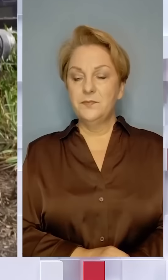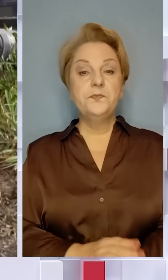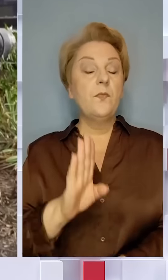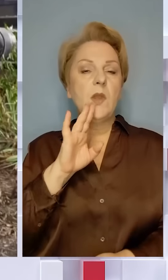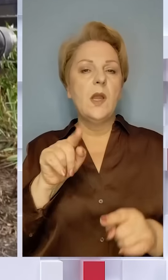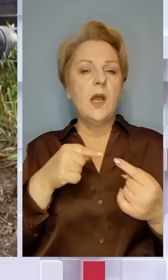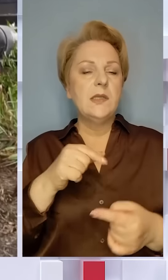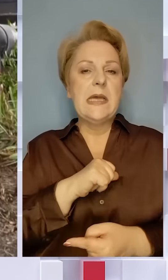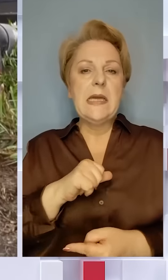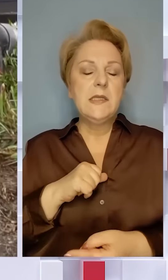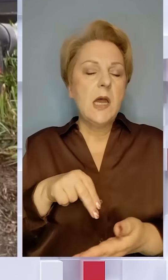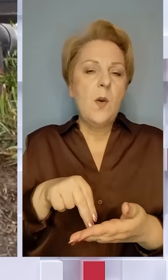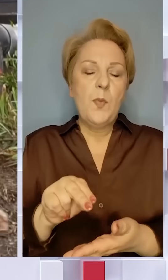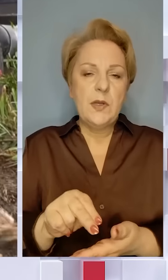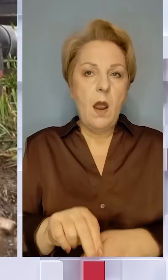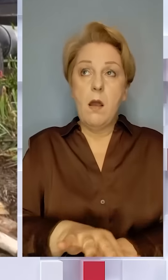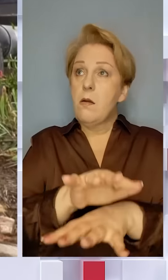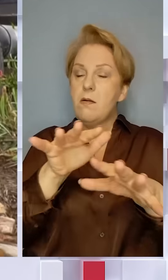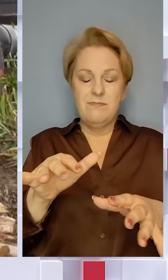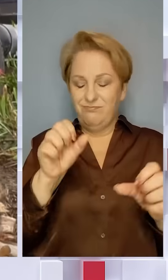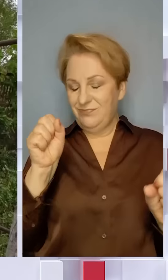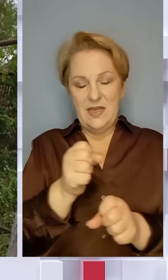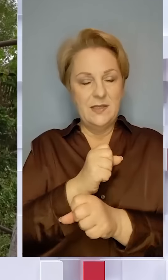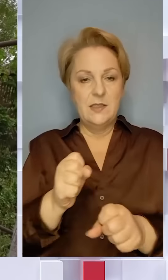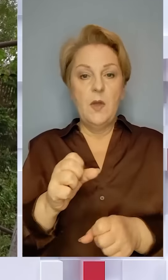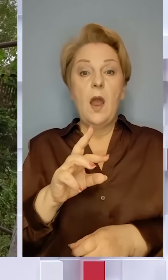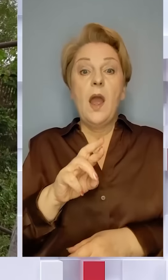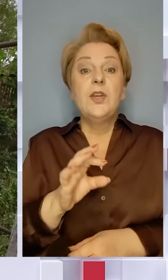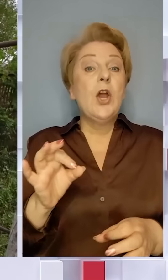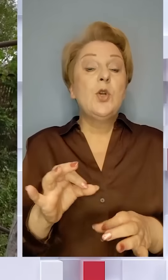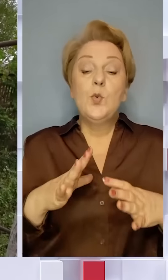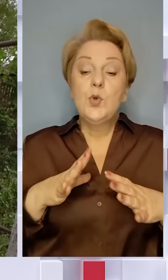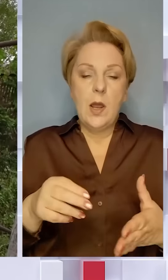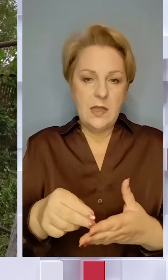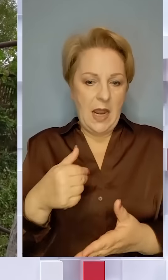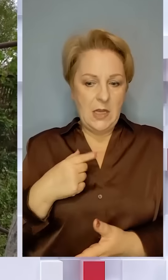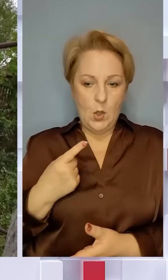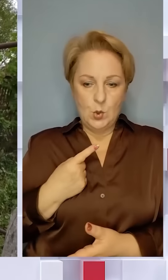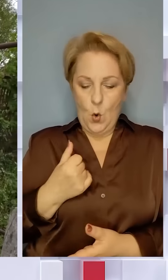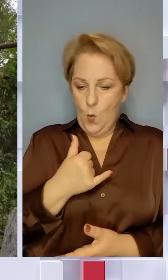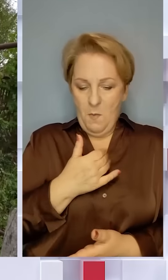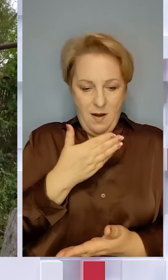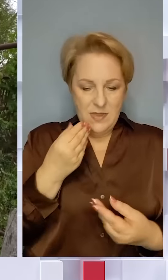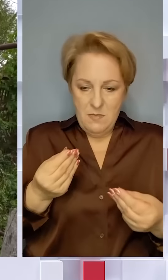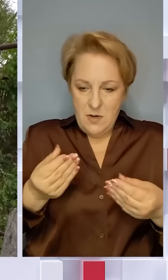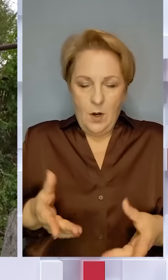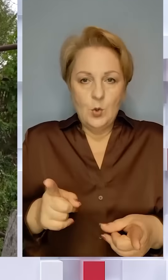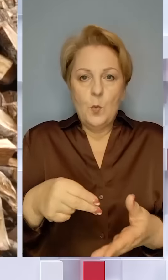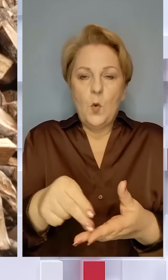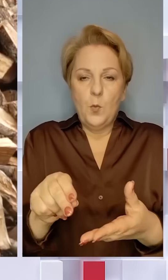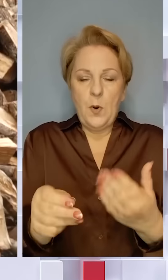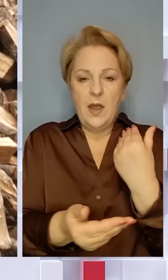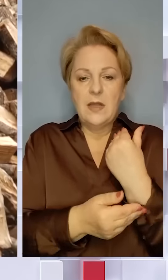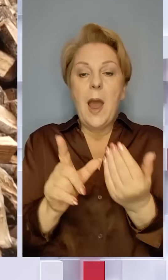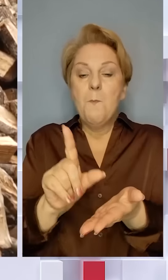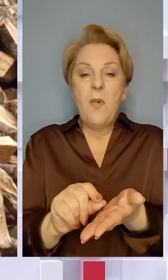Жінка каже, сама придбати, аж скільки не змогла б. Я ще нічого не купляла, бо я ж думаю, що в мене немає скільки грошей, щоб купити дрова.